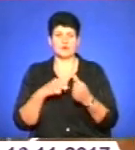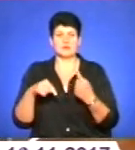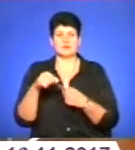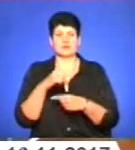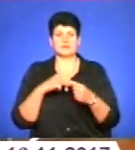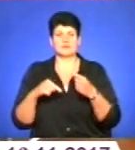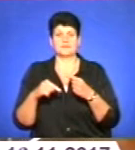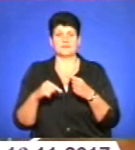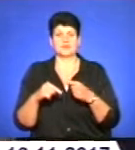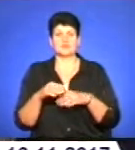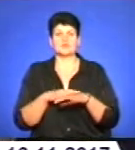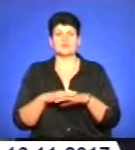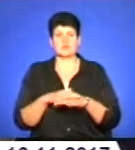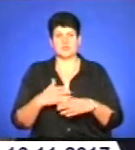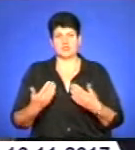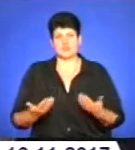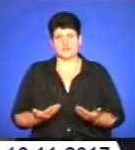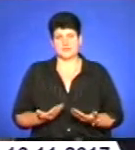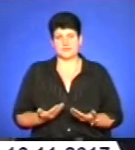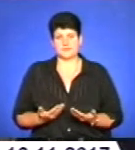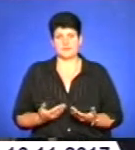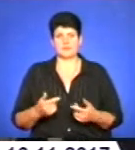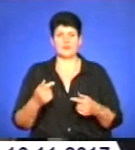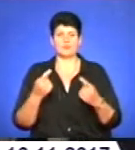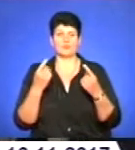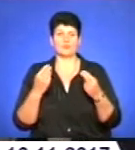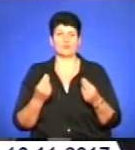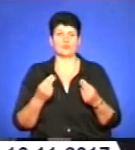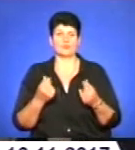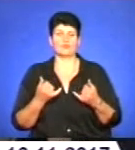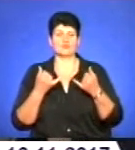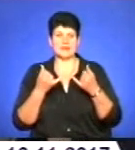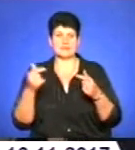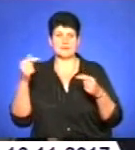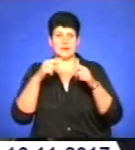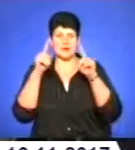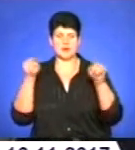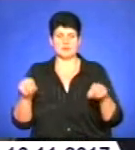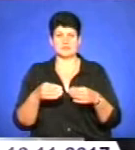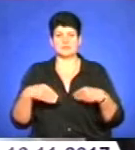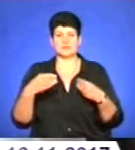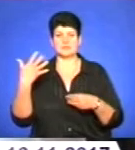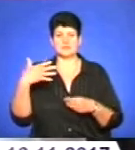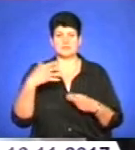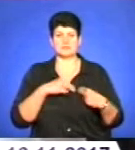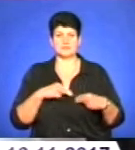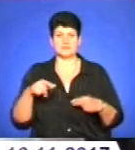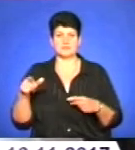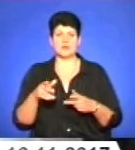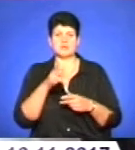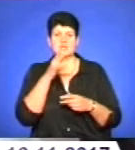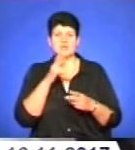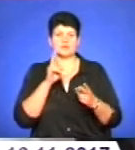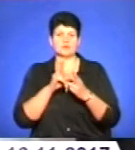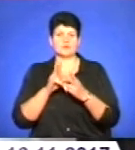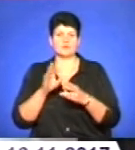і суспільне життя. Почесними грамотами нагородили 50 працівників сільського господарства області. Під час зустрічі виконувач